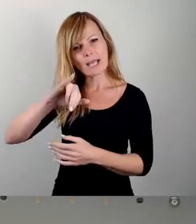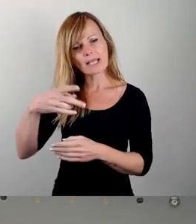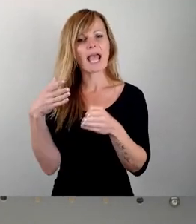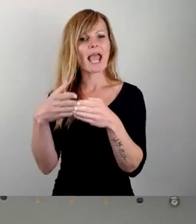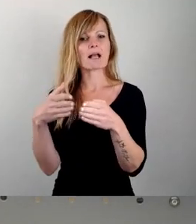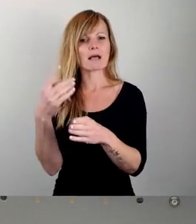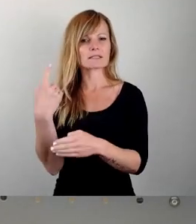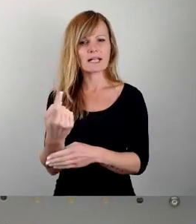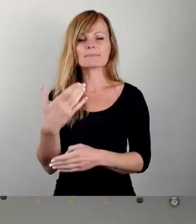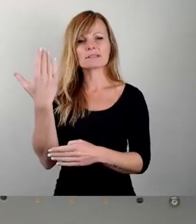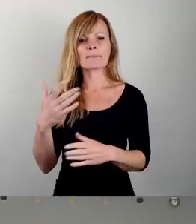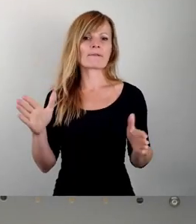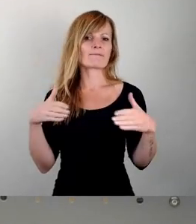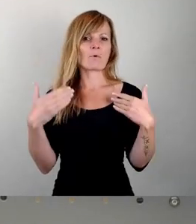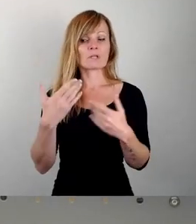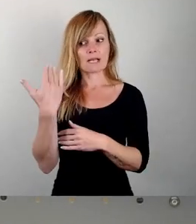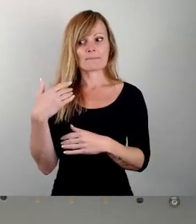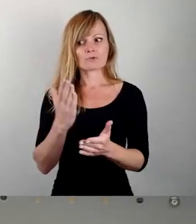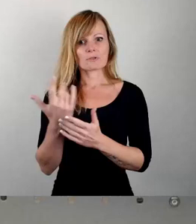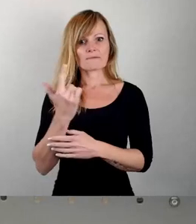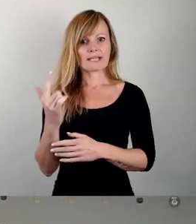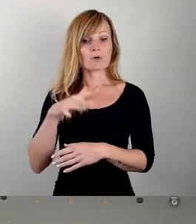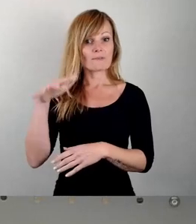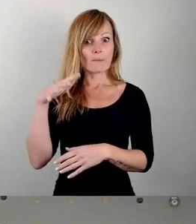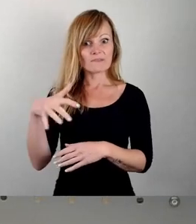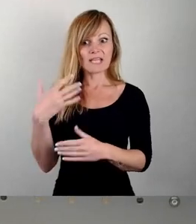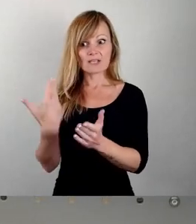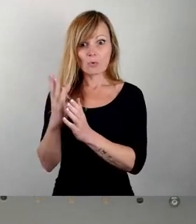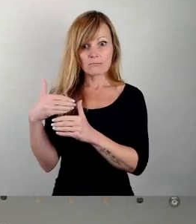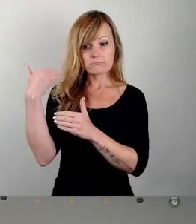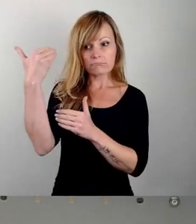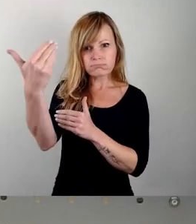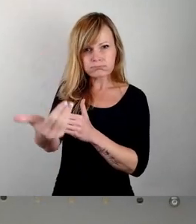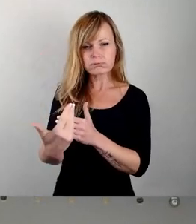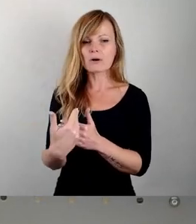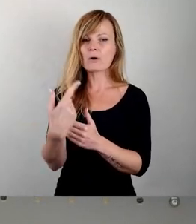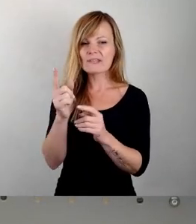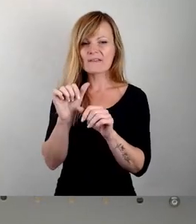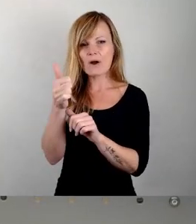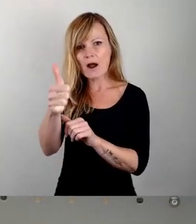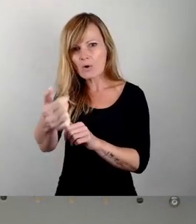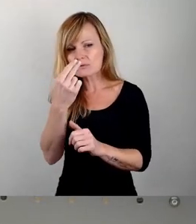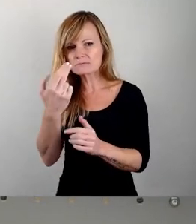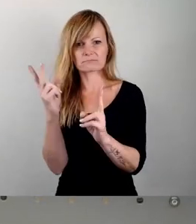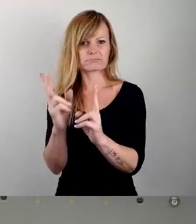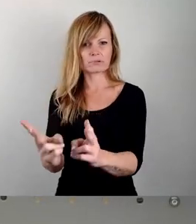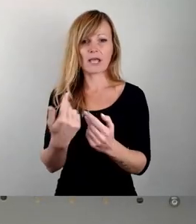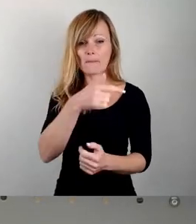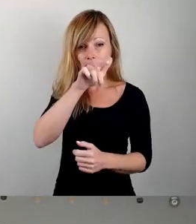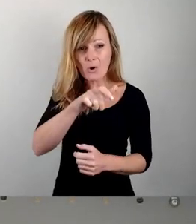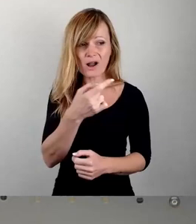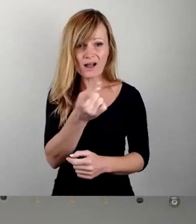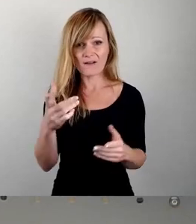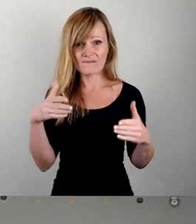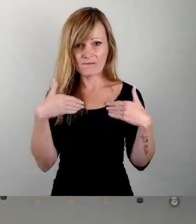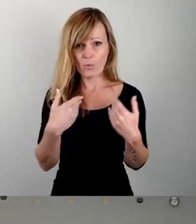darauf gefreut, schon im Jahr 2015, wie vorausschauend und kassandrisch. Ob sich die Bürger allerdings darauf mehrheitlich freuen, das muss